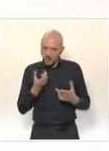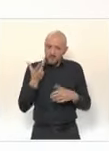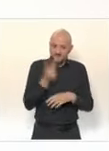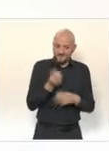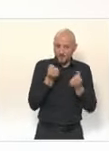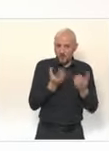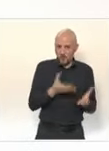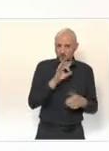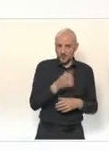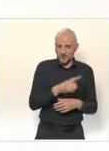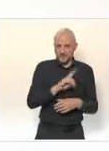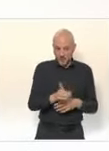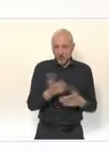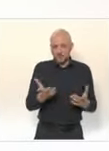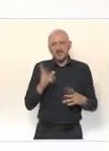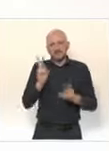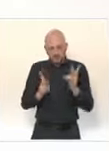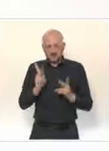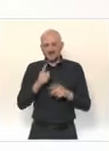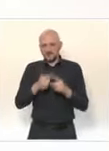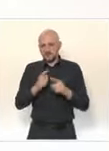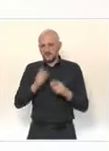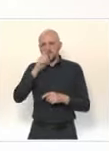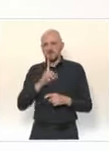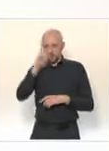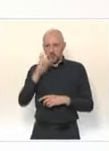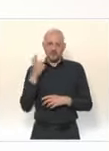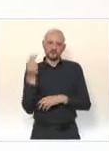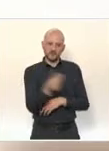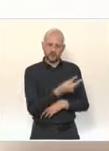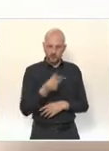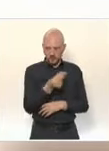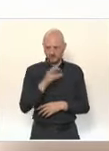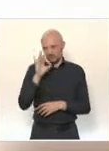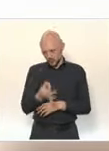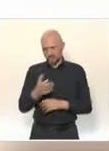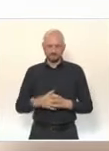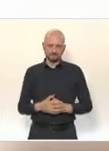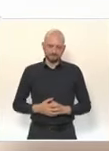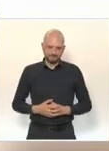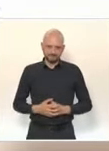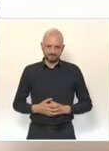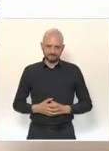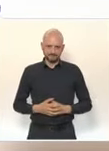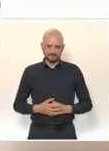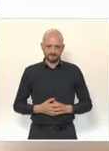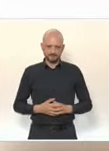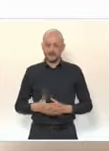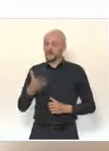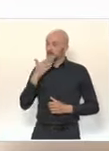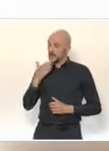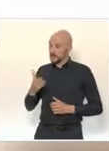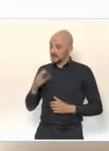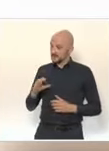puissions là aussi démarrer d'ici la mi-mai. Je vous remercie. Merci beaucoup, monsieur le ministre. J'invite le